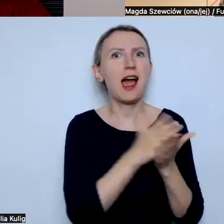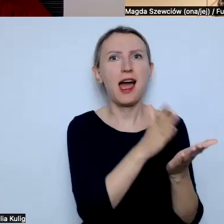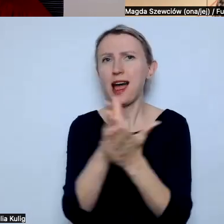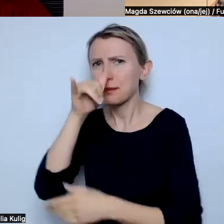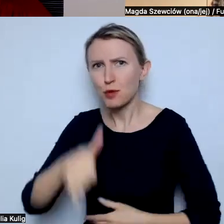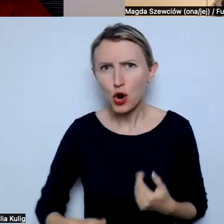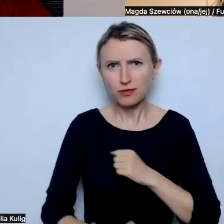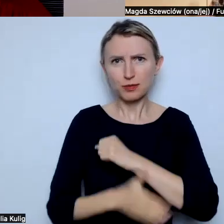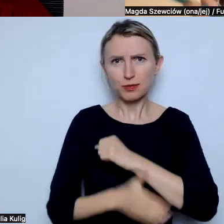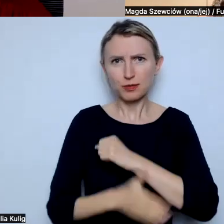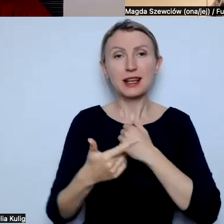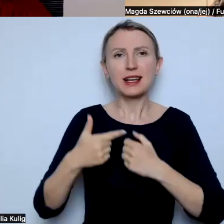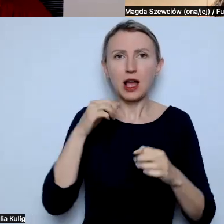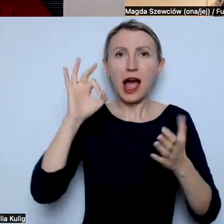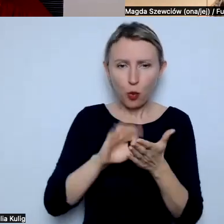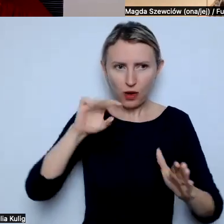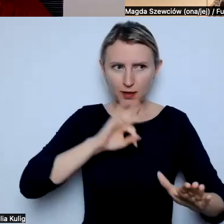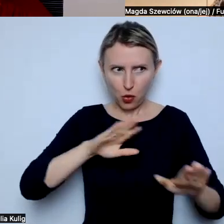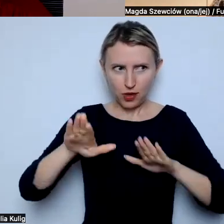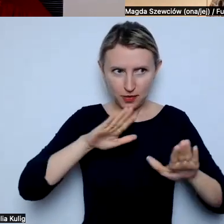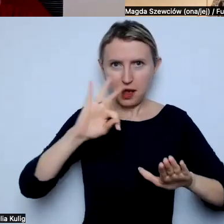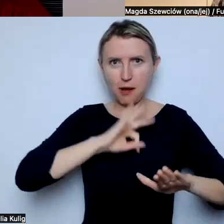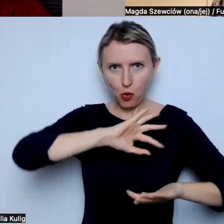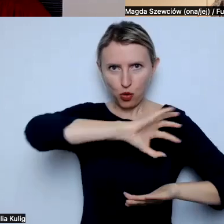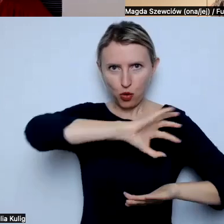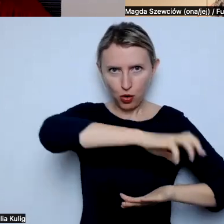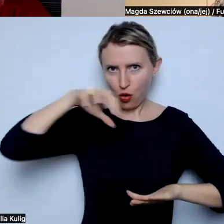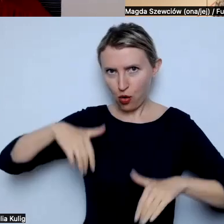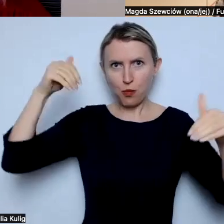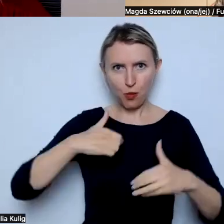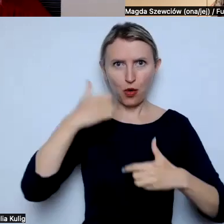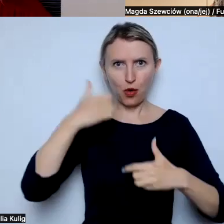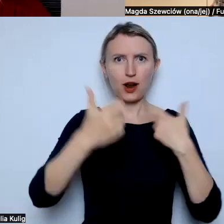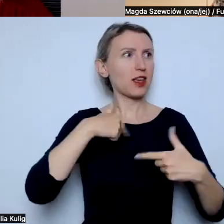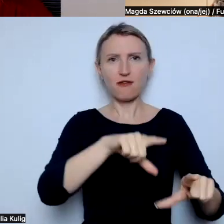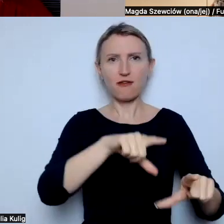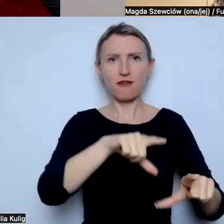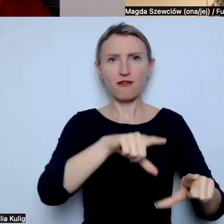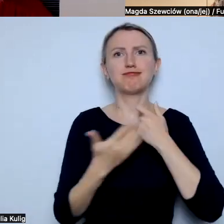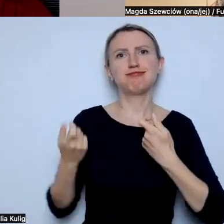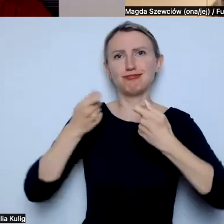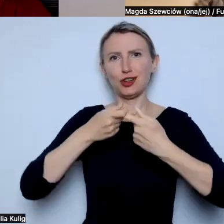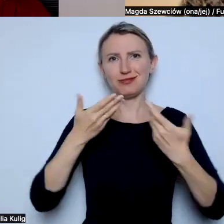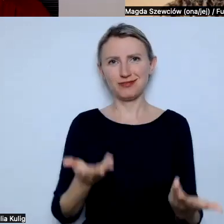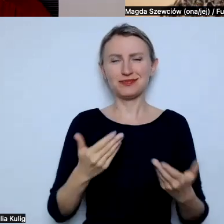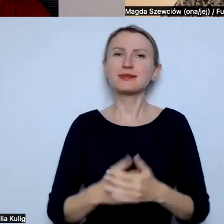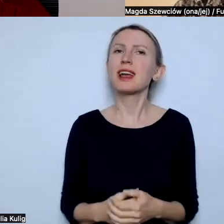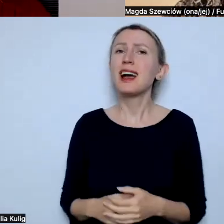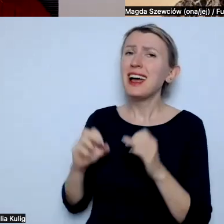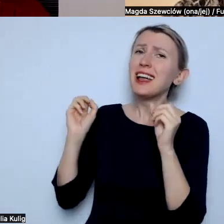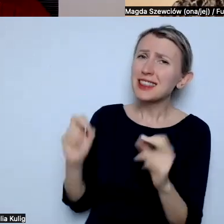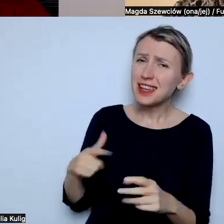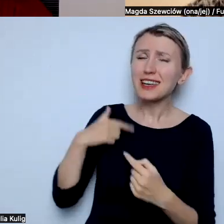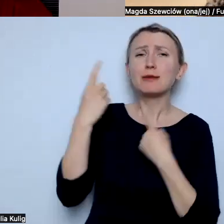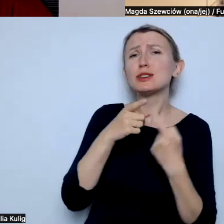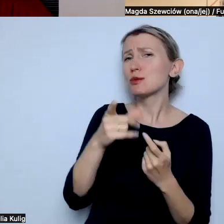Jestem tu i tu i to są moje dwa obszary, w których działam i które wybieram. Tak, i myślę, że poruszyłaś